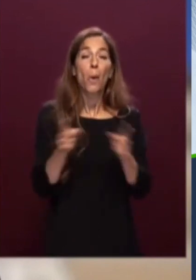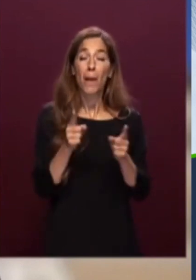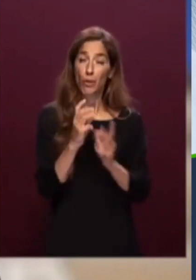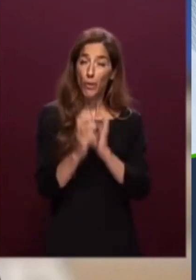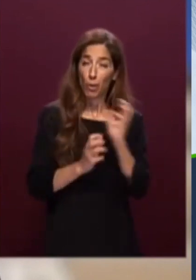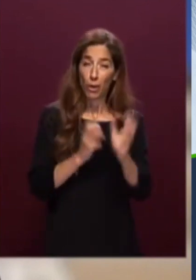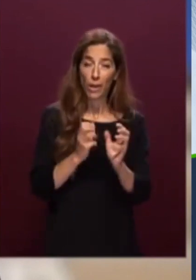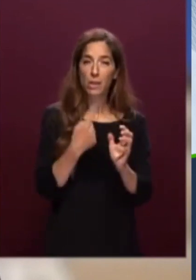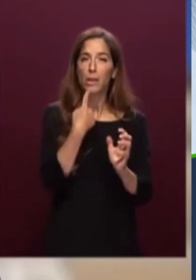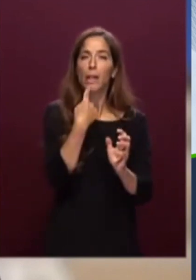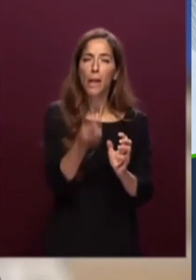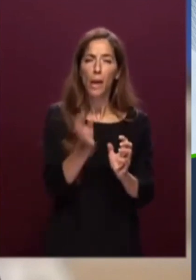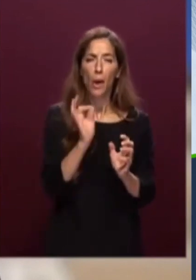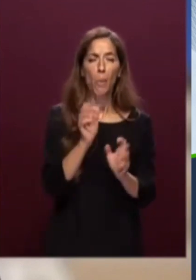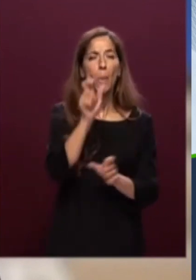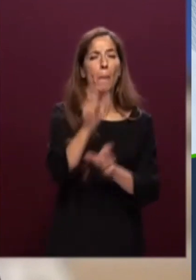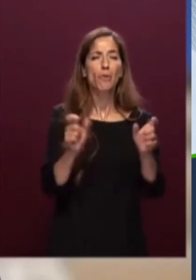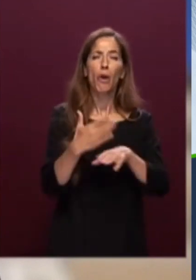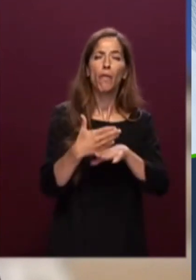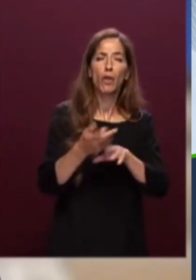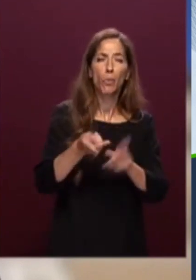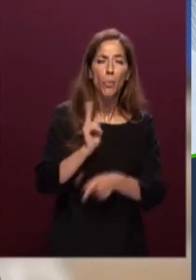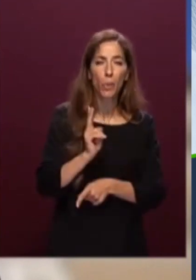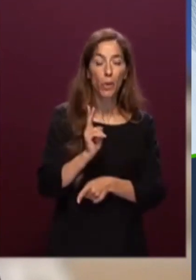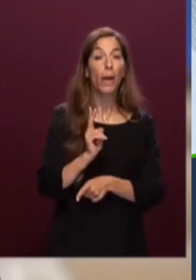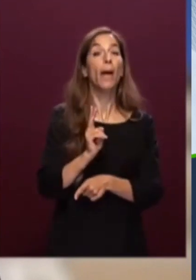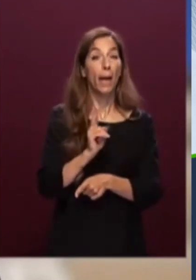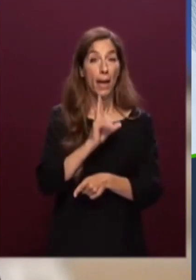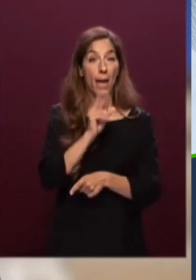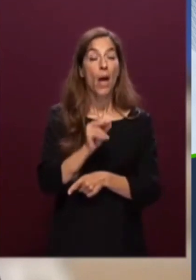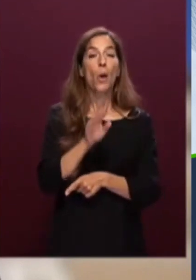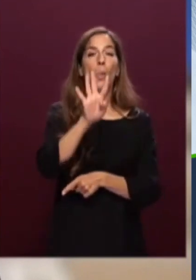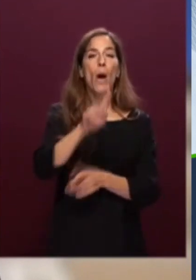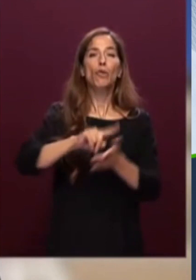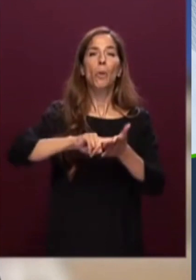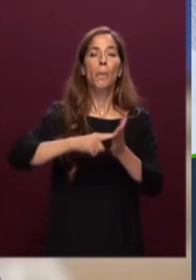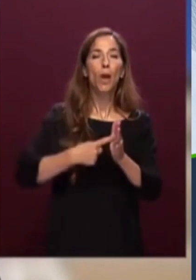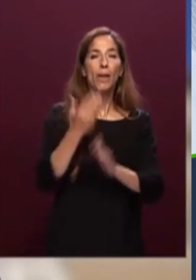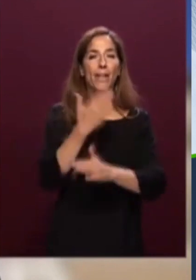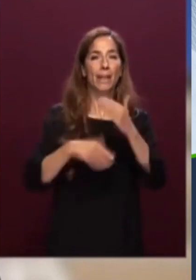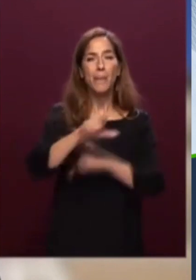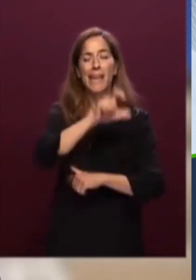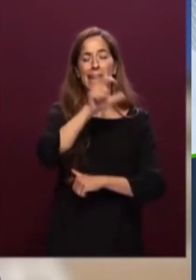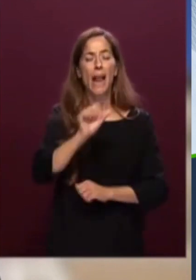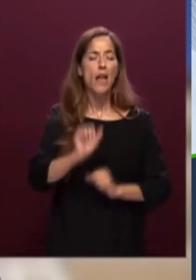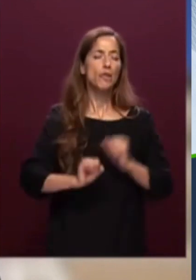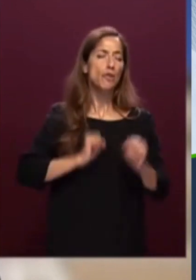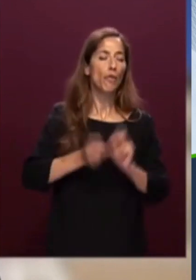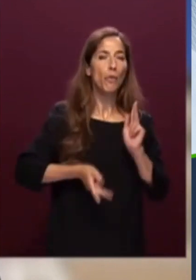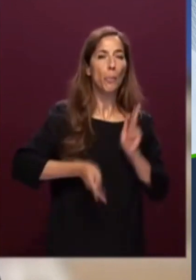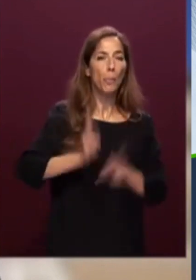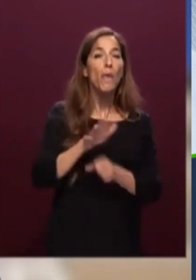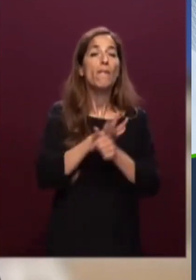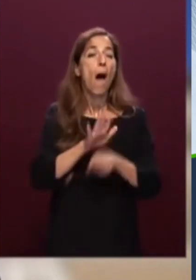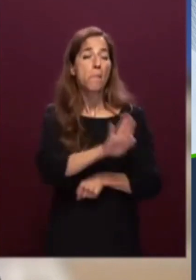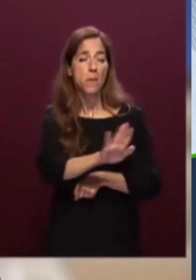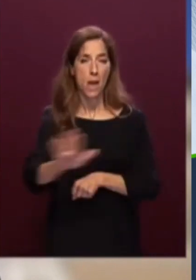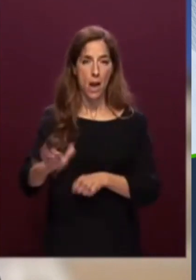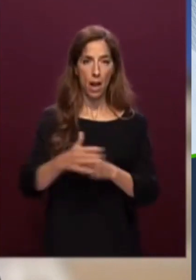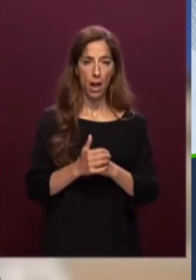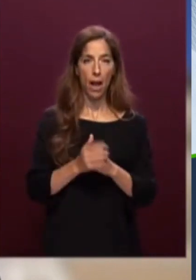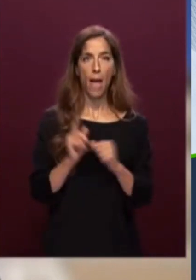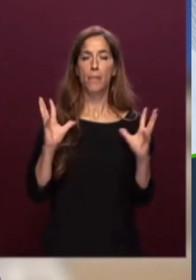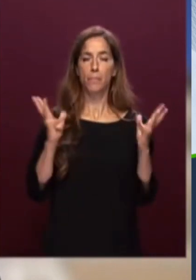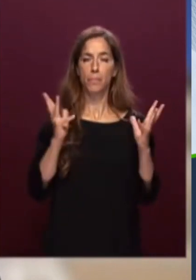fragili e voglio proprio pensare ai 4 milioni di disabili che abbiamo in Italia che soffrono di più e alle loro famiglie e su questo